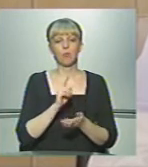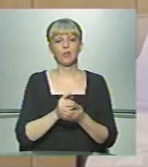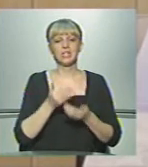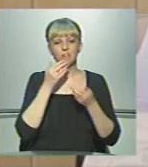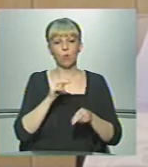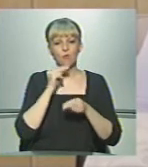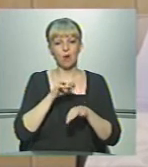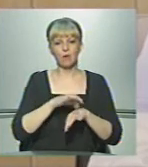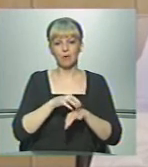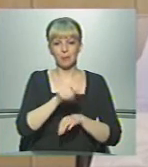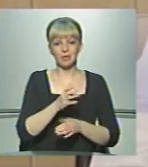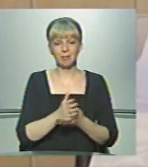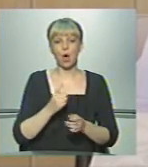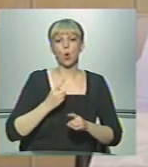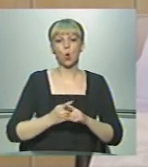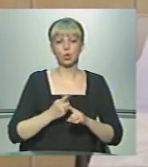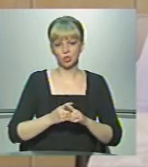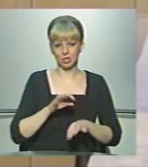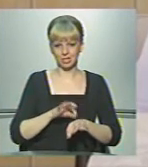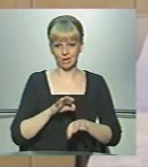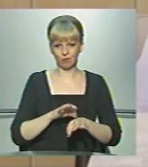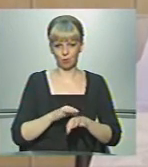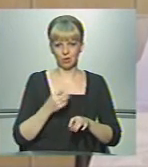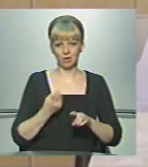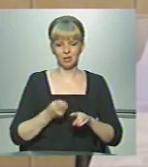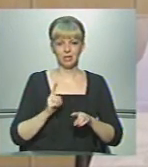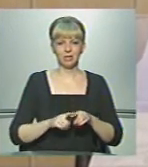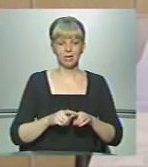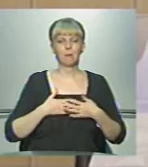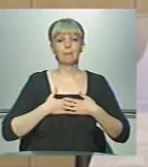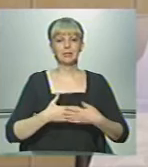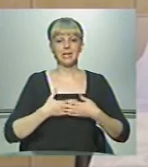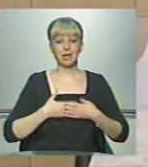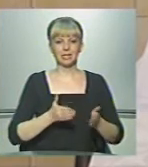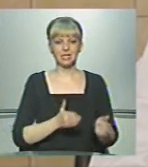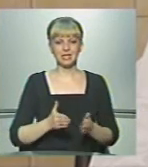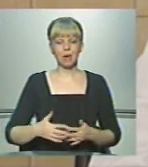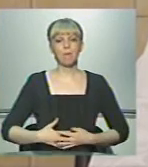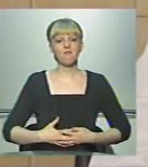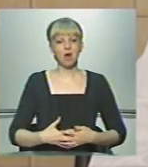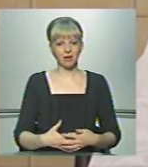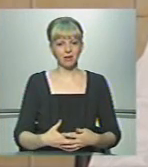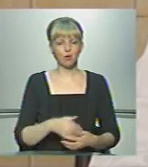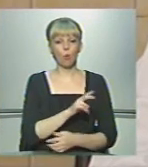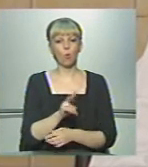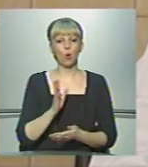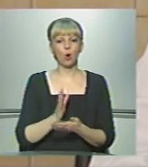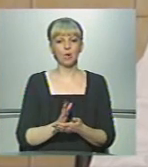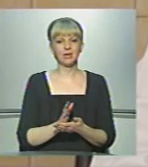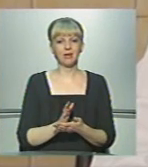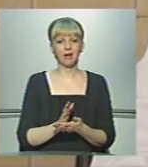увагу пацієнти, які мають хронічні захворювання. Це хронічні захворювання дихальної системи, вагітні, у кого є